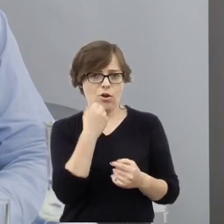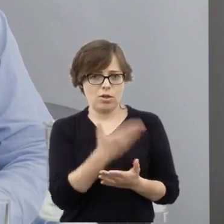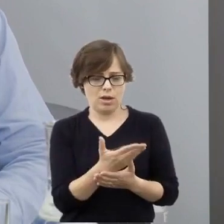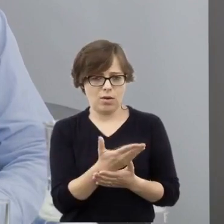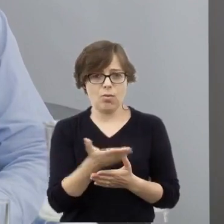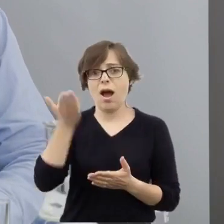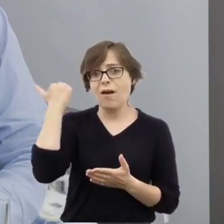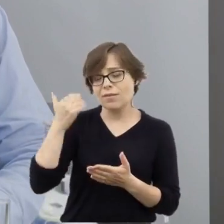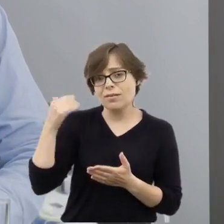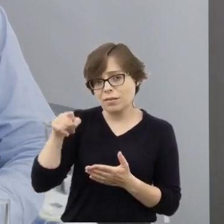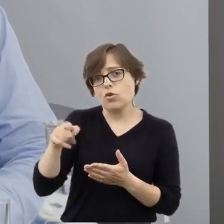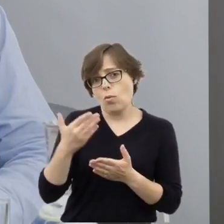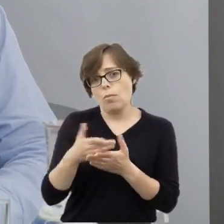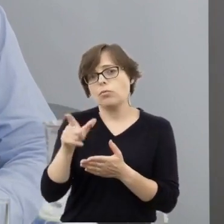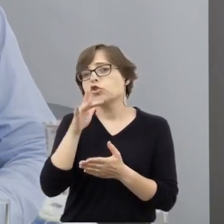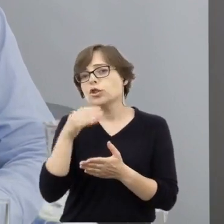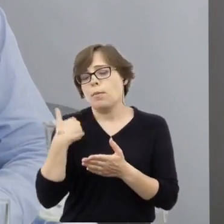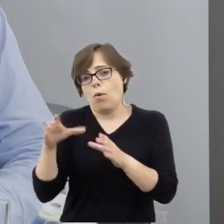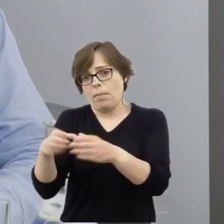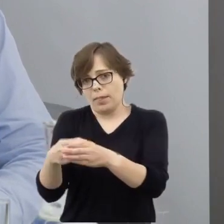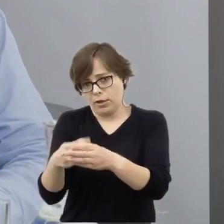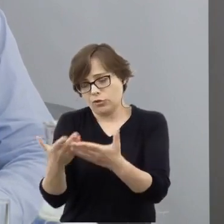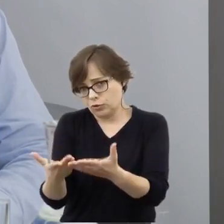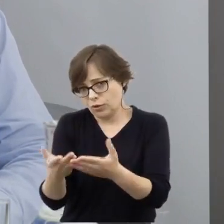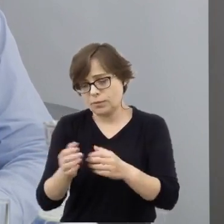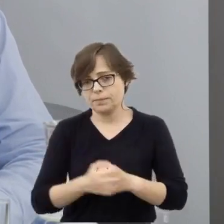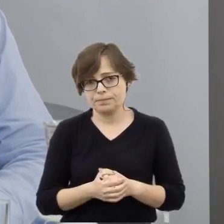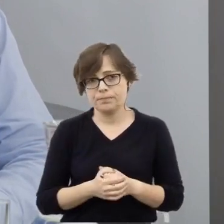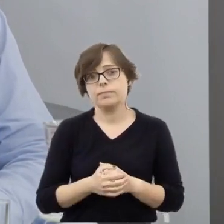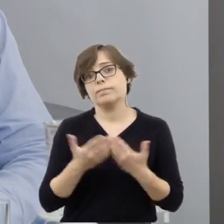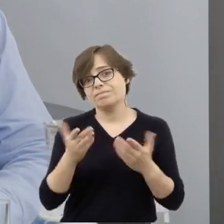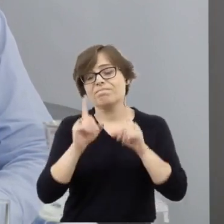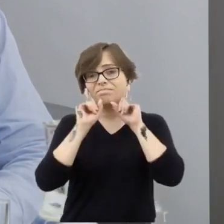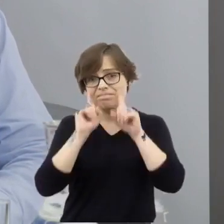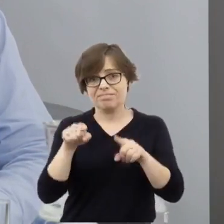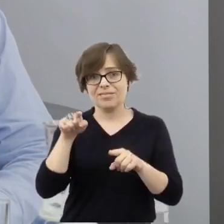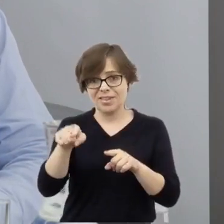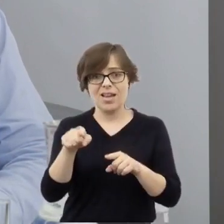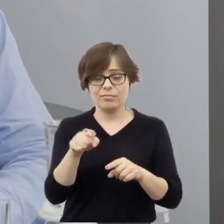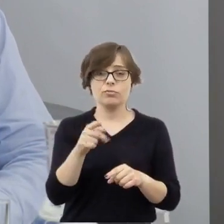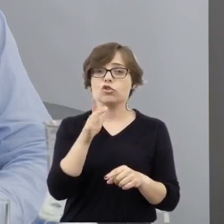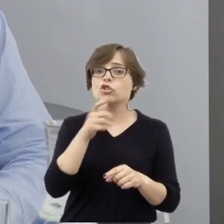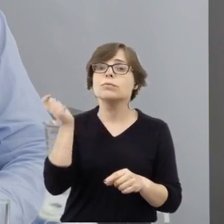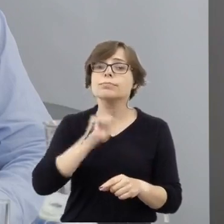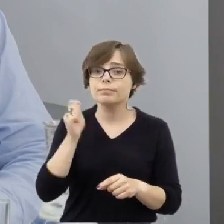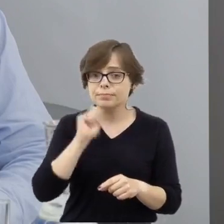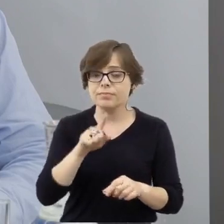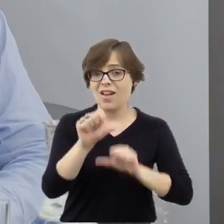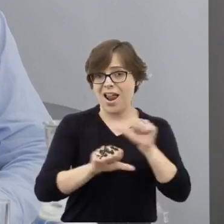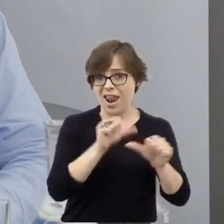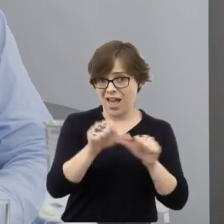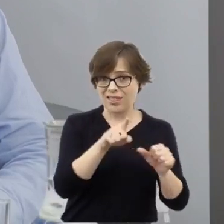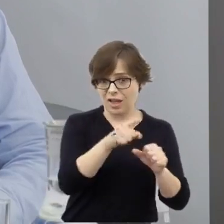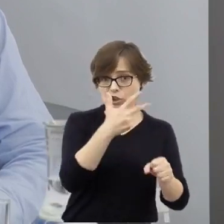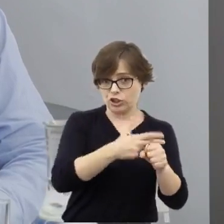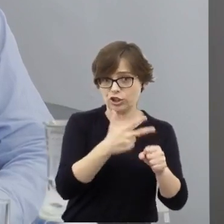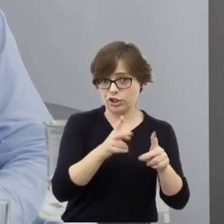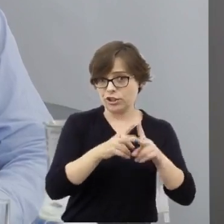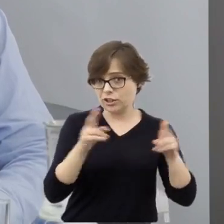żydowska. Dodam, że w zasadzie te pogromy z lat 30. w dużym stopniu pozostawały